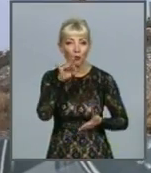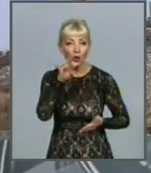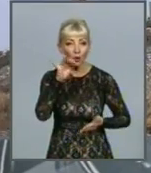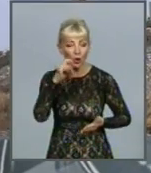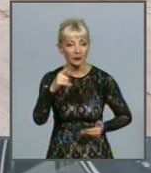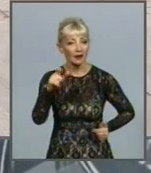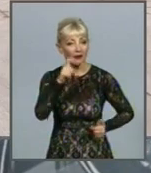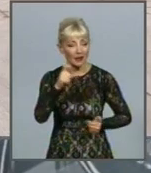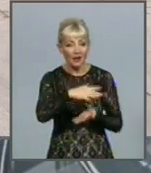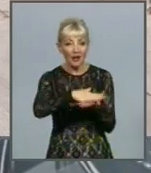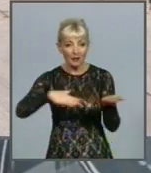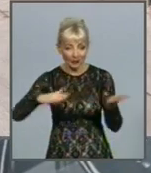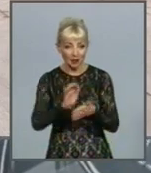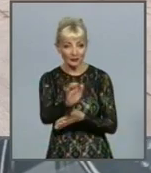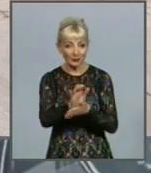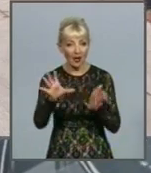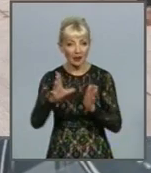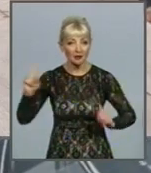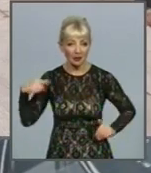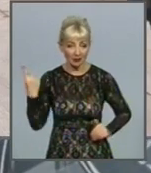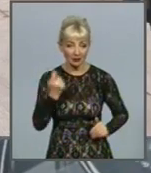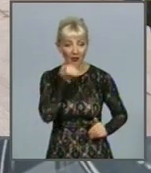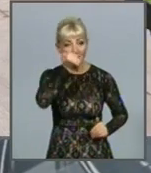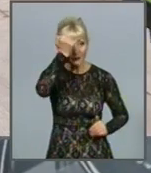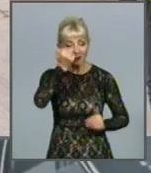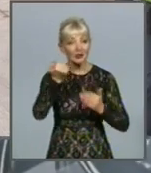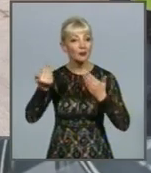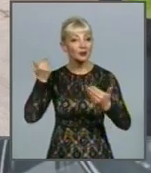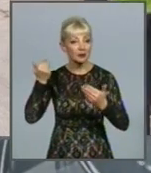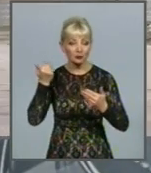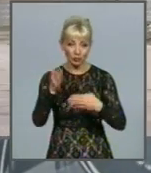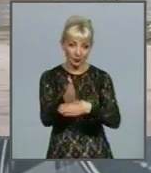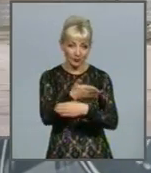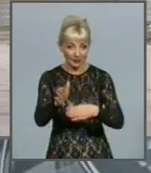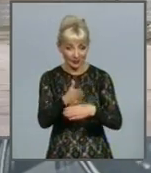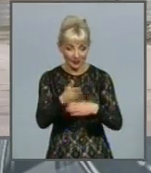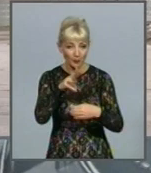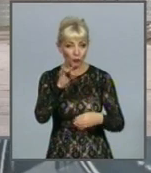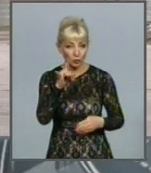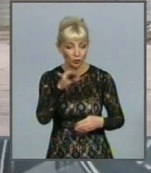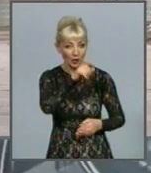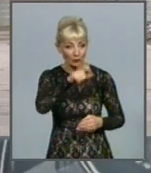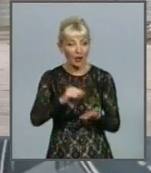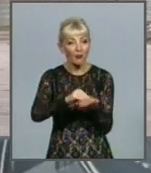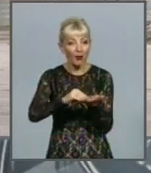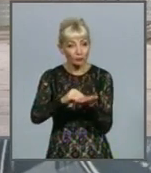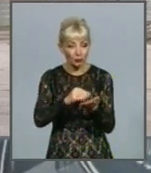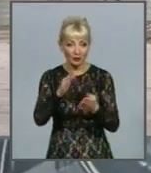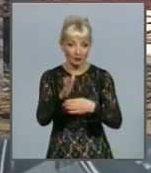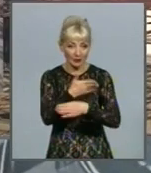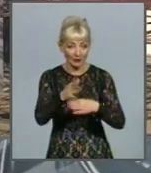подальшим виробництвом електроенергії. А завдяки попередньому осортуванню сміття населенням, повторному осортуванню на